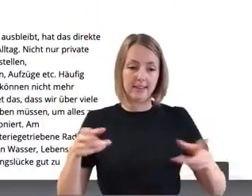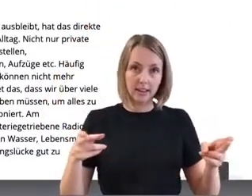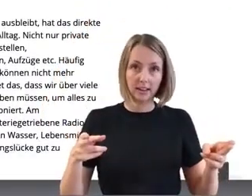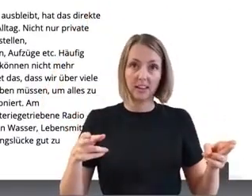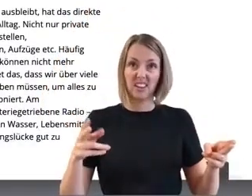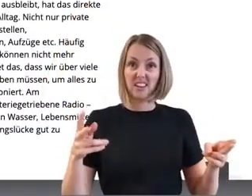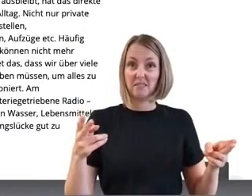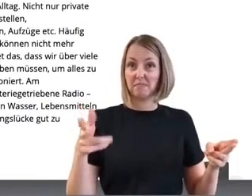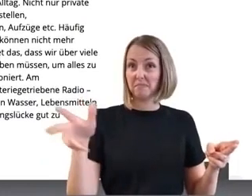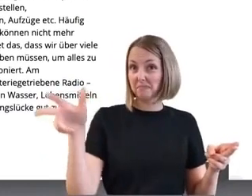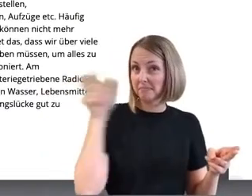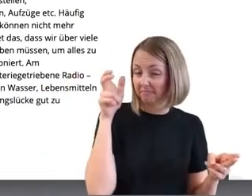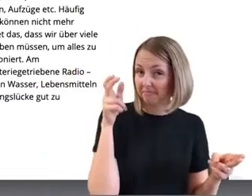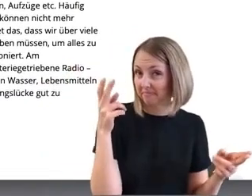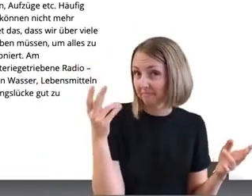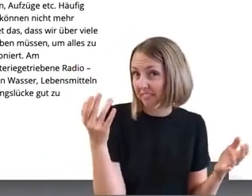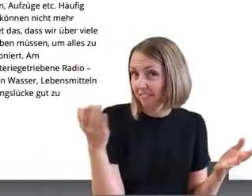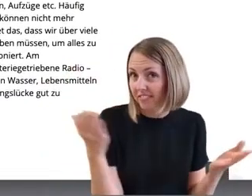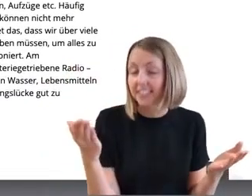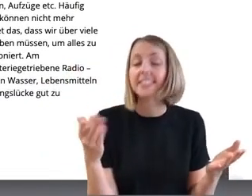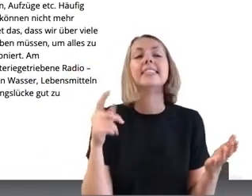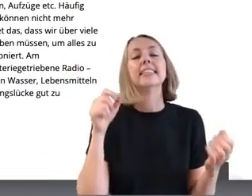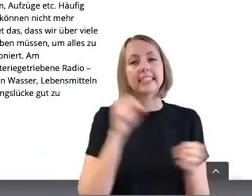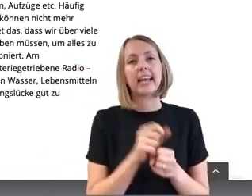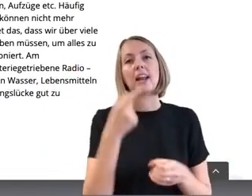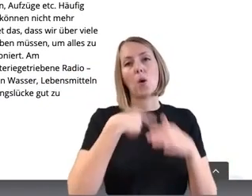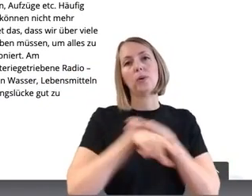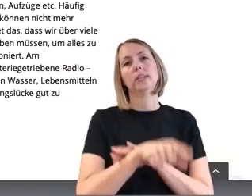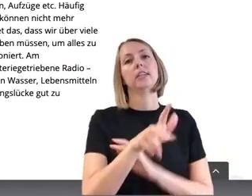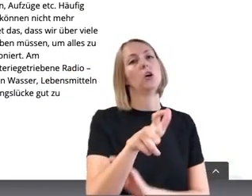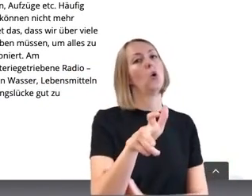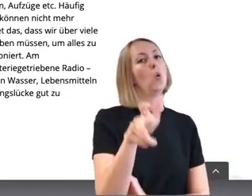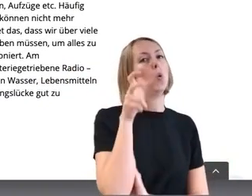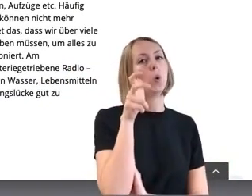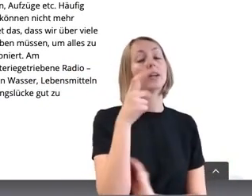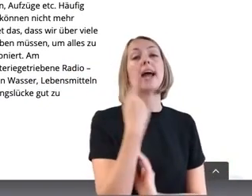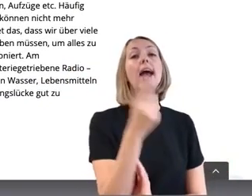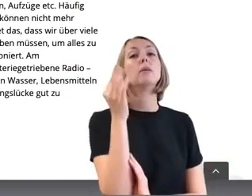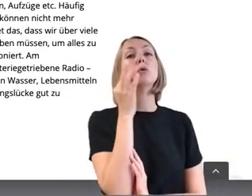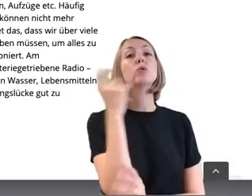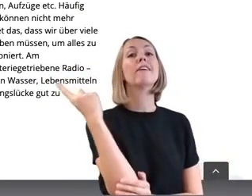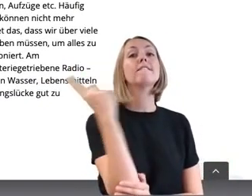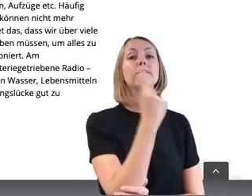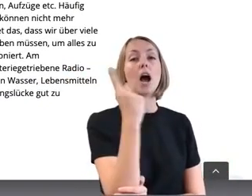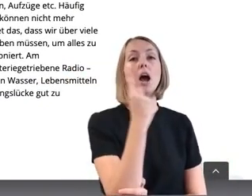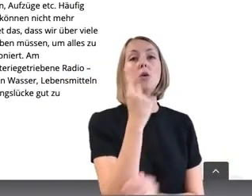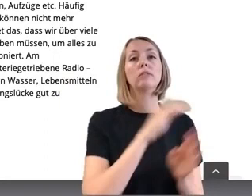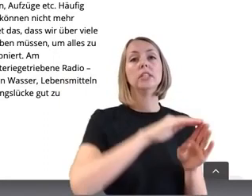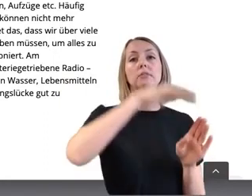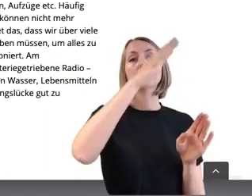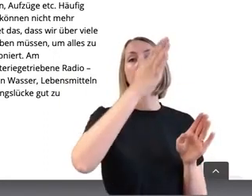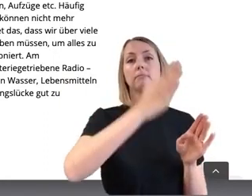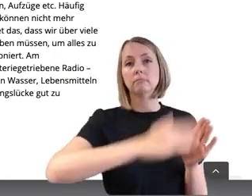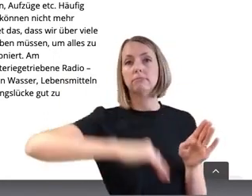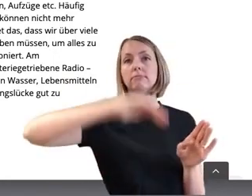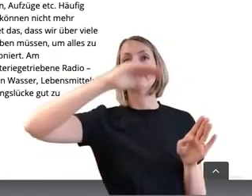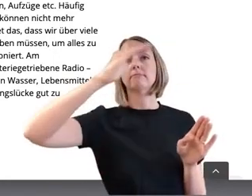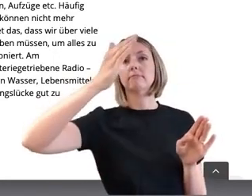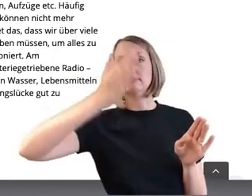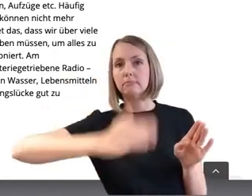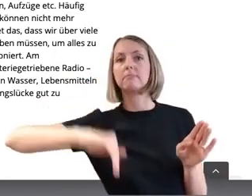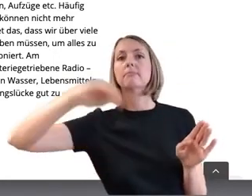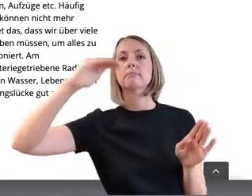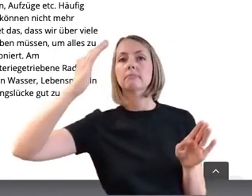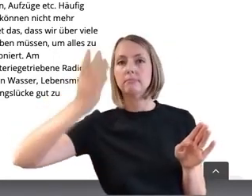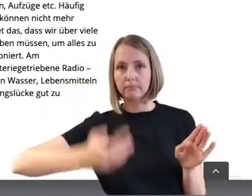Und das ist eben dann die eine Minute Warnung rauf, runter, also Heulton. Genau. Und die